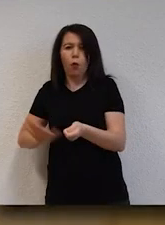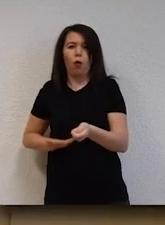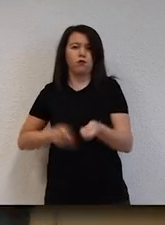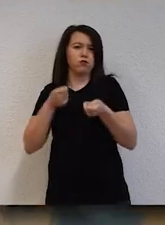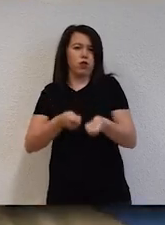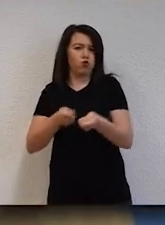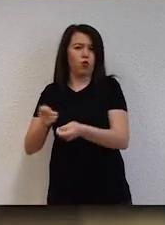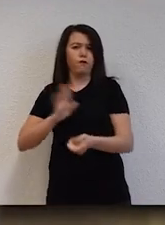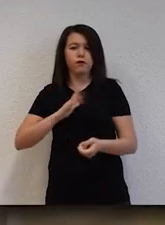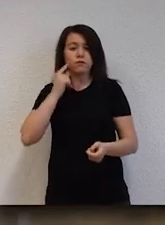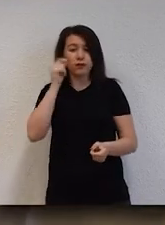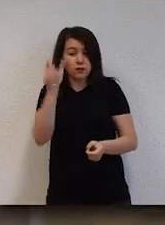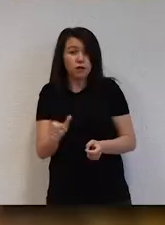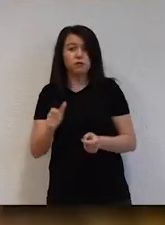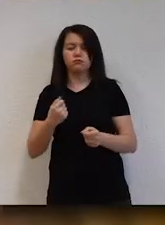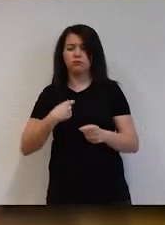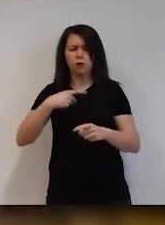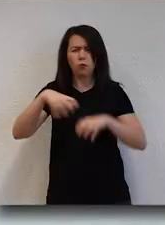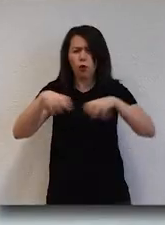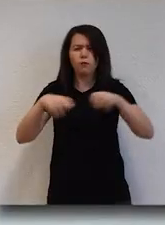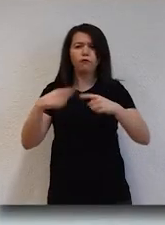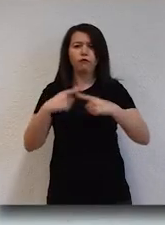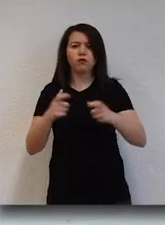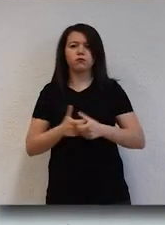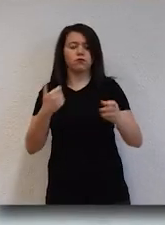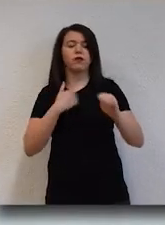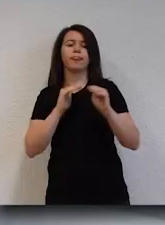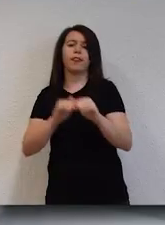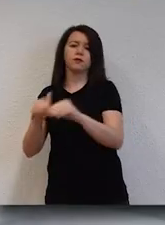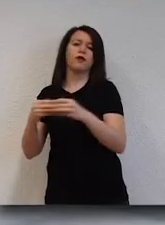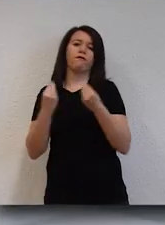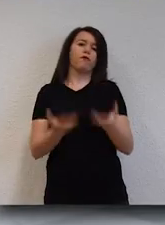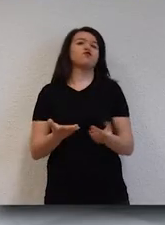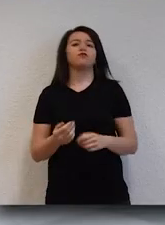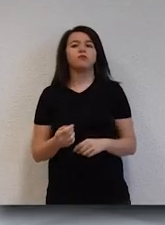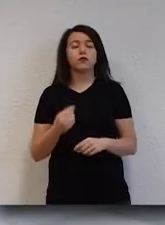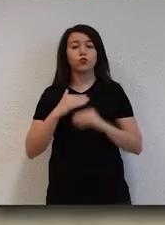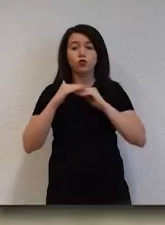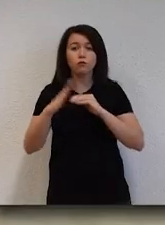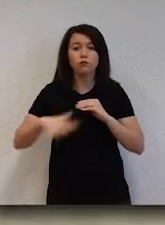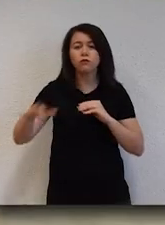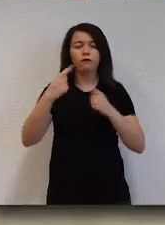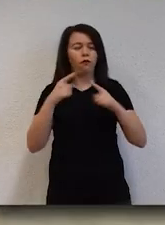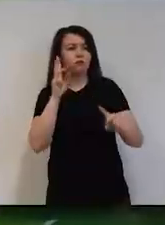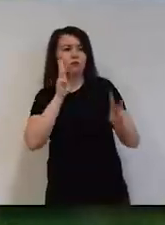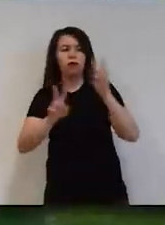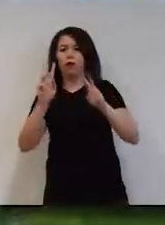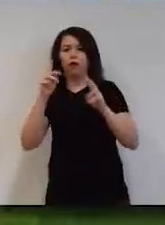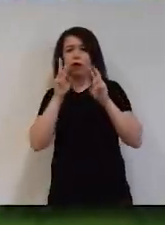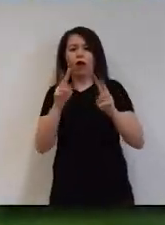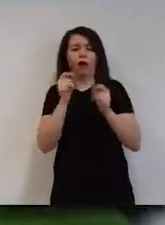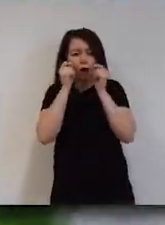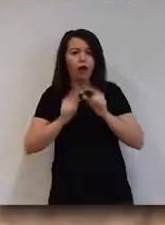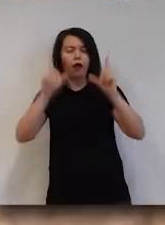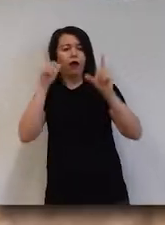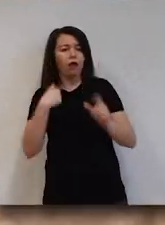liderler yetiştiriyoruz. İnsanlığın her alandaki gelişimine katkı sağlıyoruz. Toplumsal olaylara farklı bir